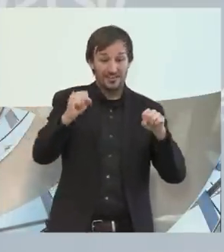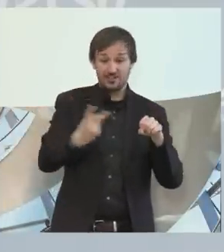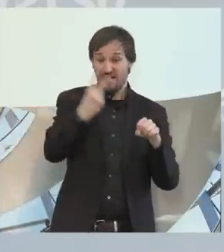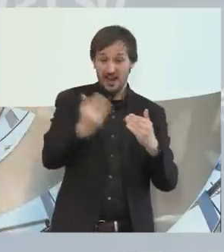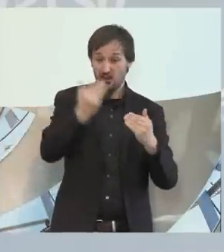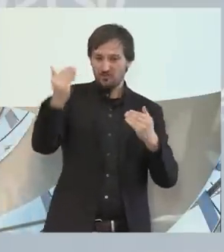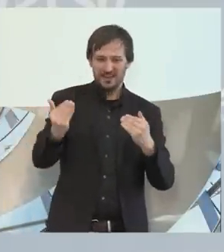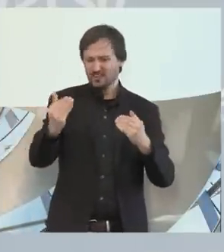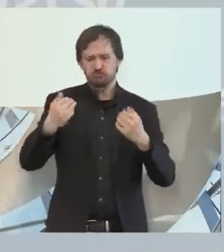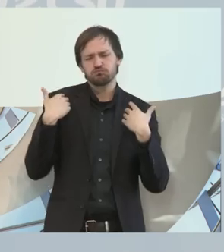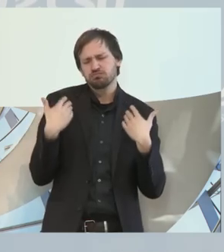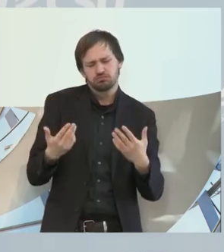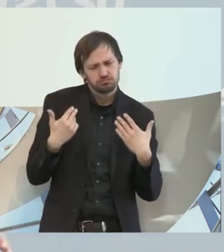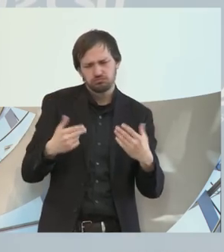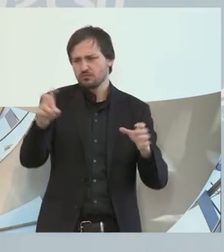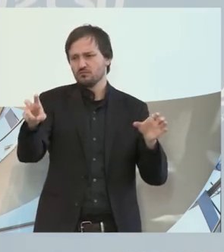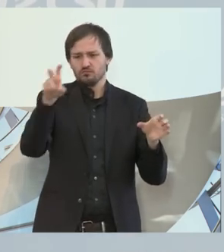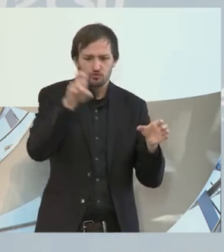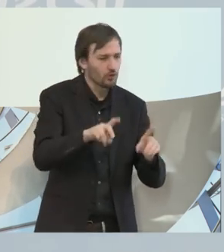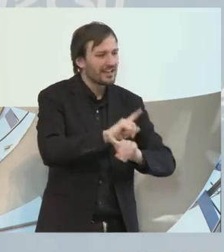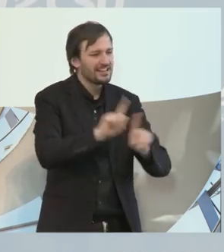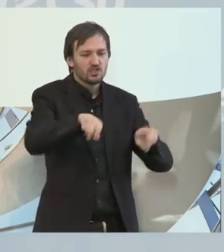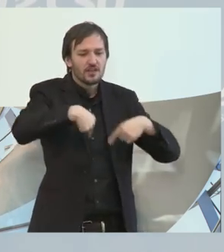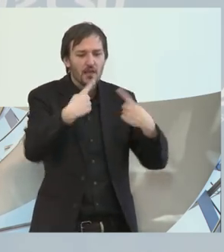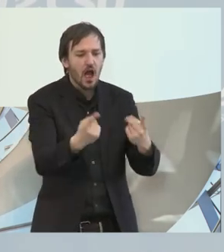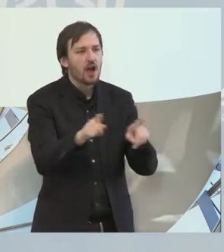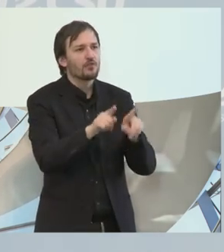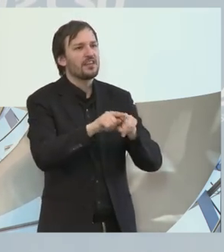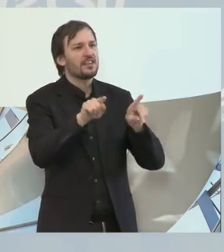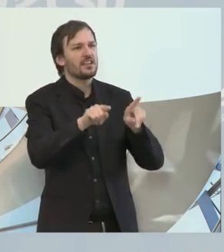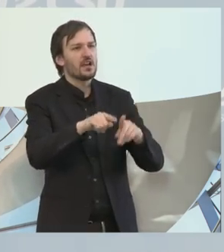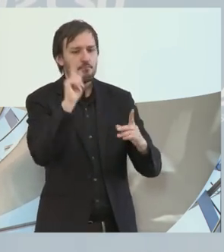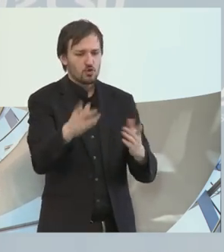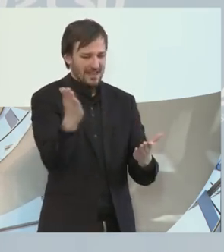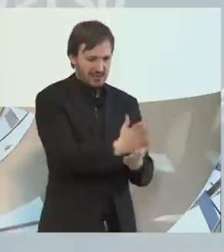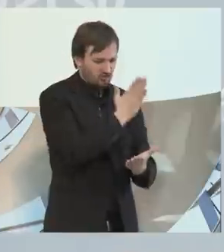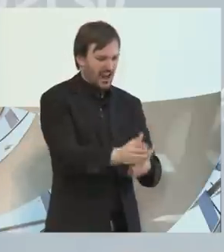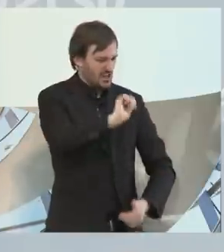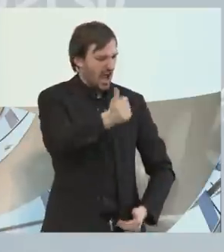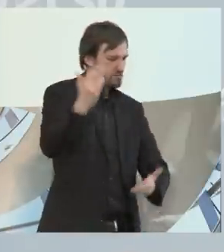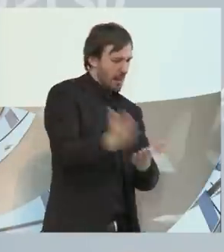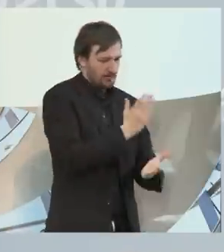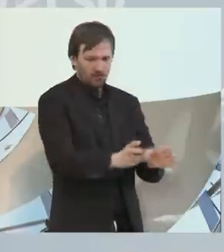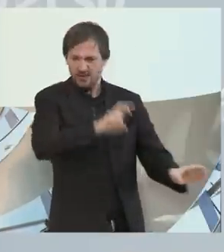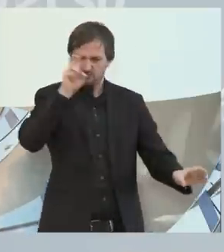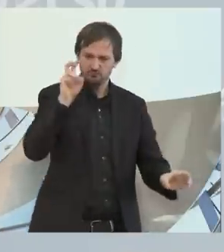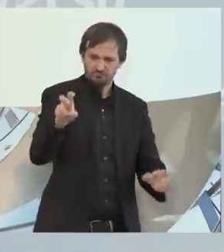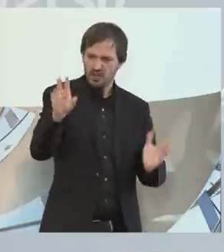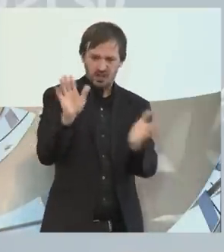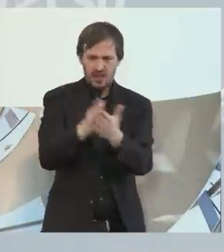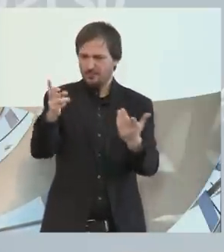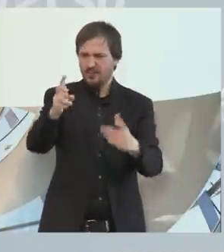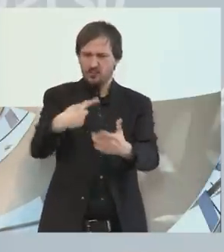zurückzukehren, ohne dass man sagt, okay, ihr fallt, ihr müsst euch für immer entscheiden und wenn es nicht gelingt, dann fallt ihr ins Nichts. Das ist